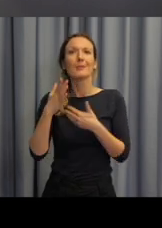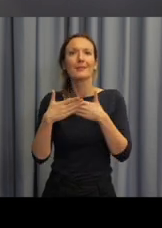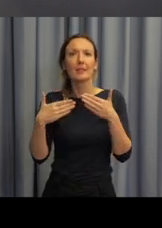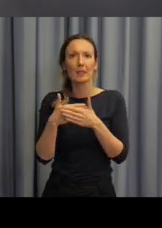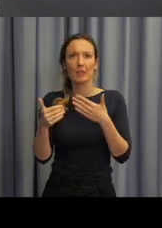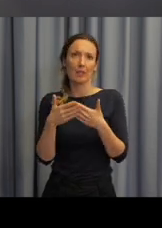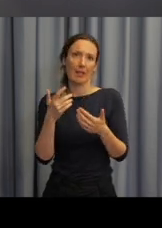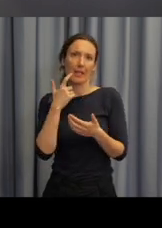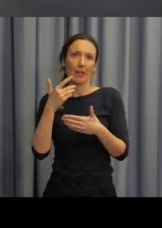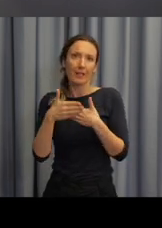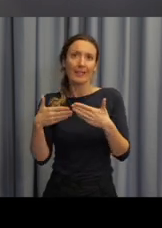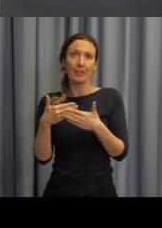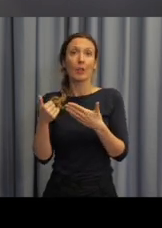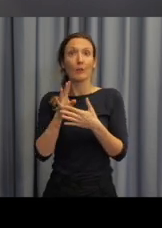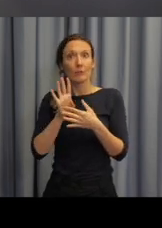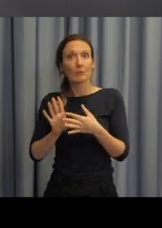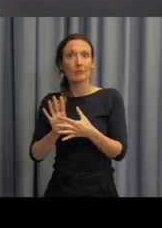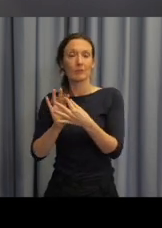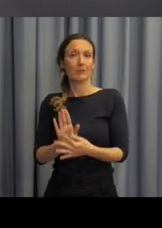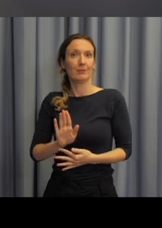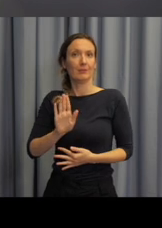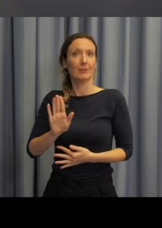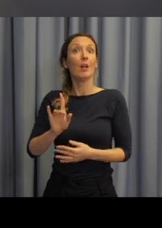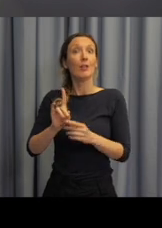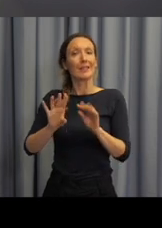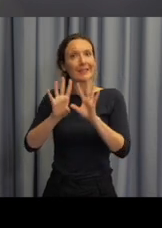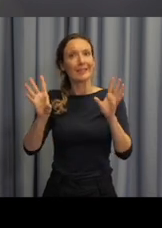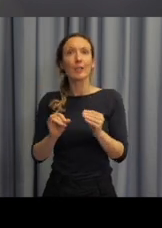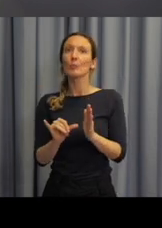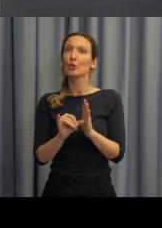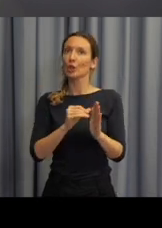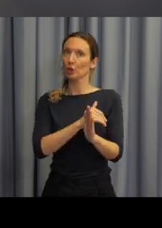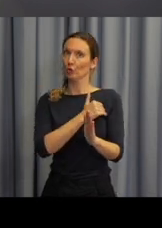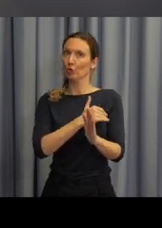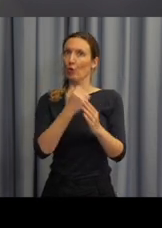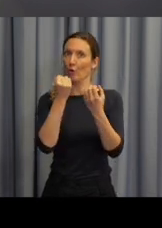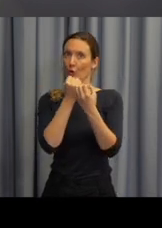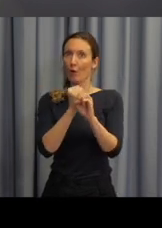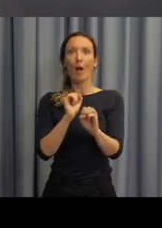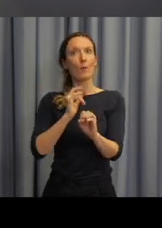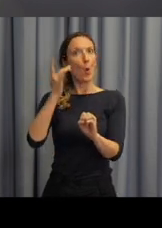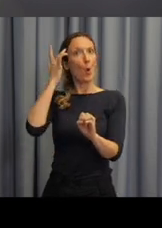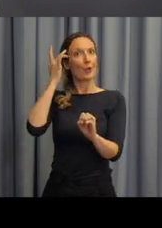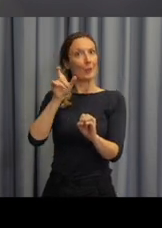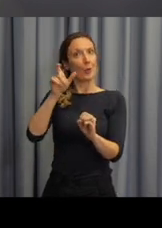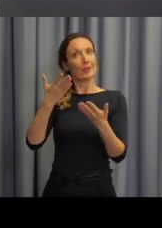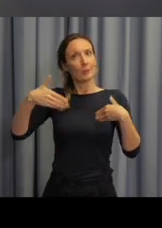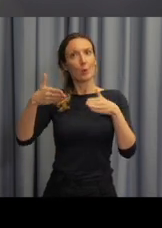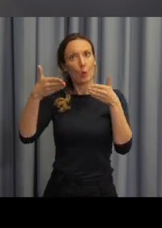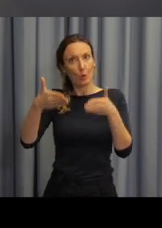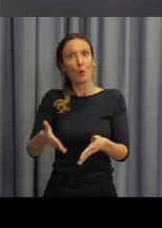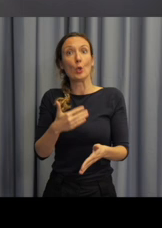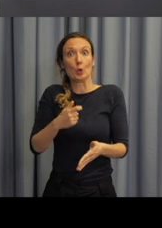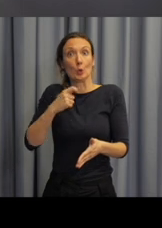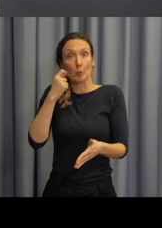nějakým způsobem zase navazovali na to, co se v rámci své odborné přípravy učili a čemu